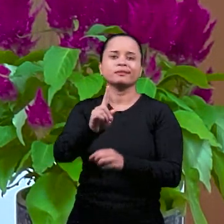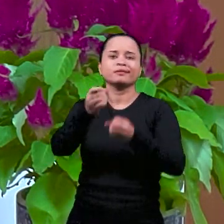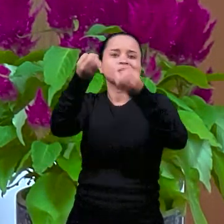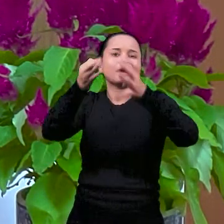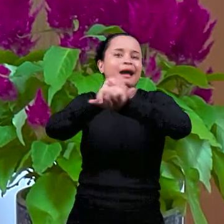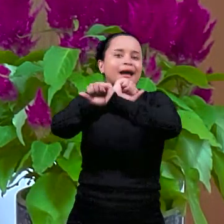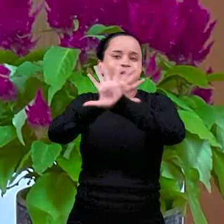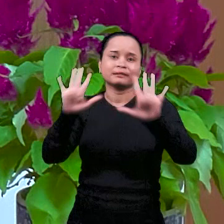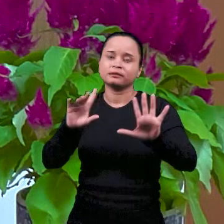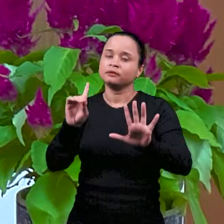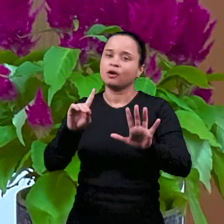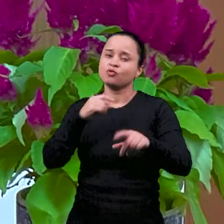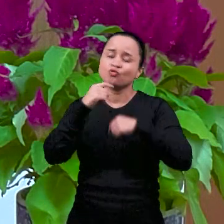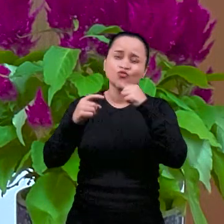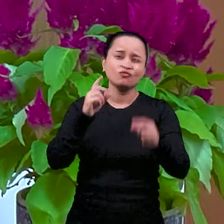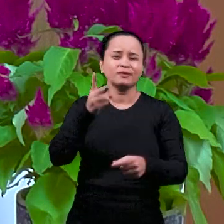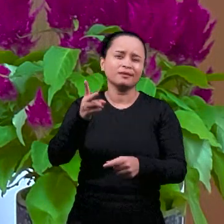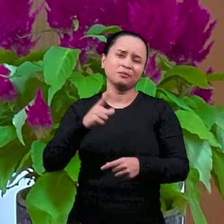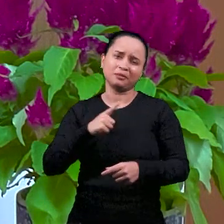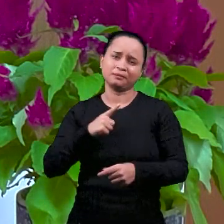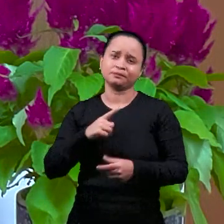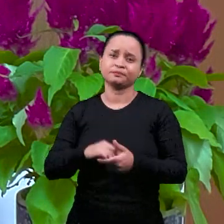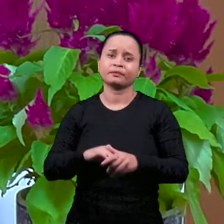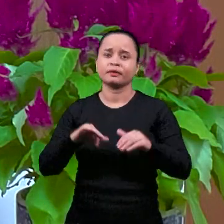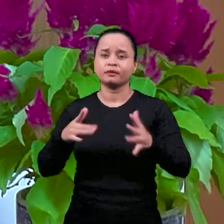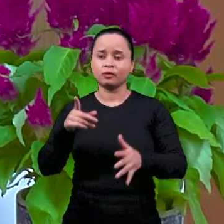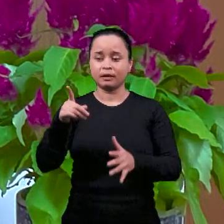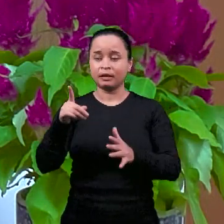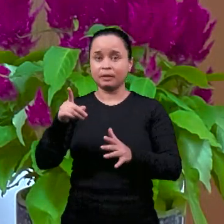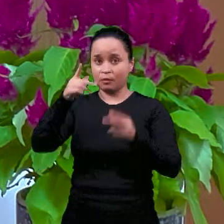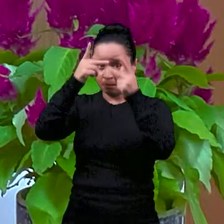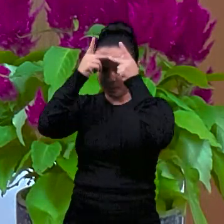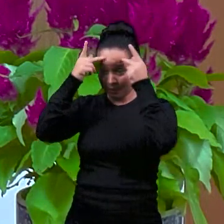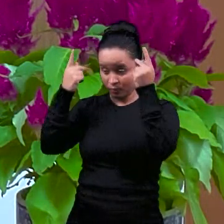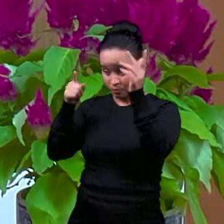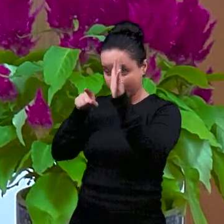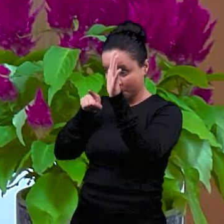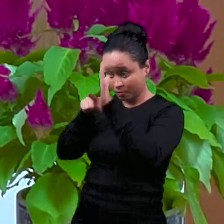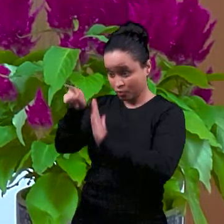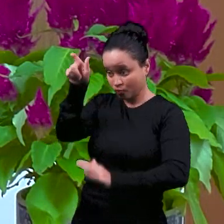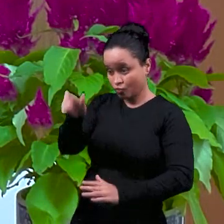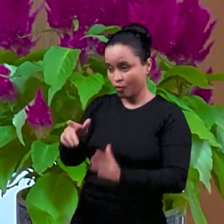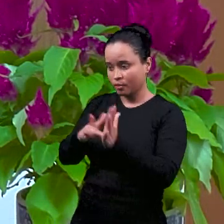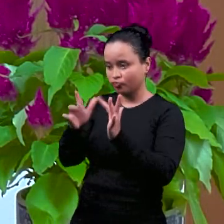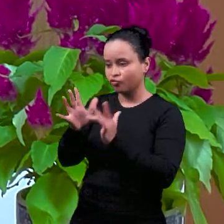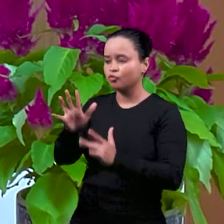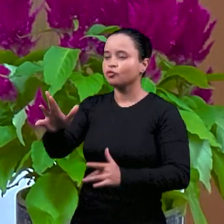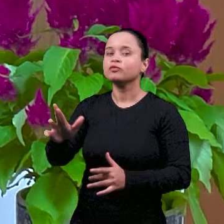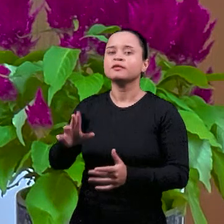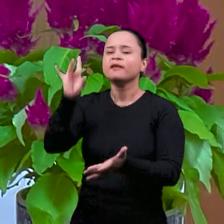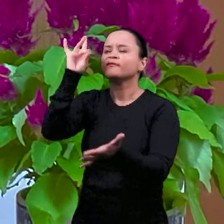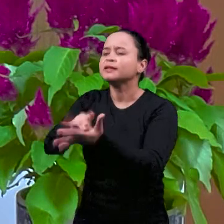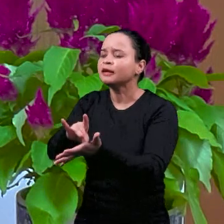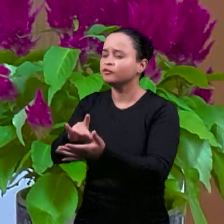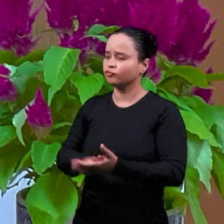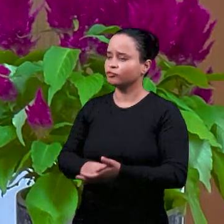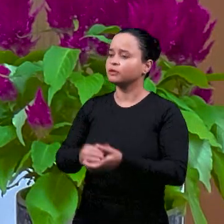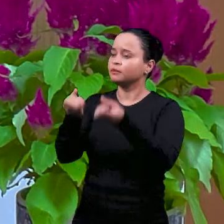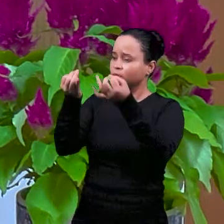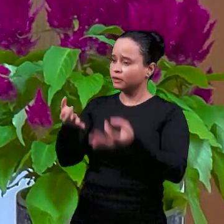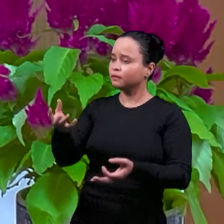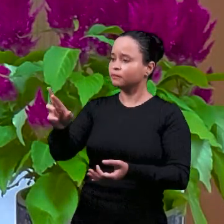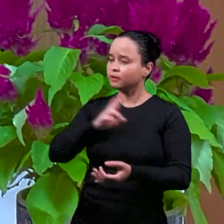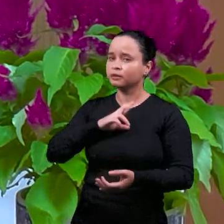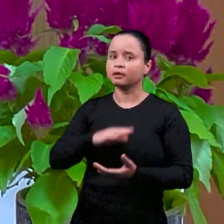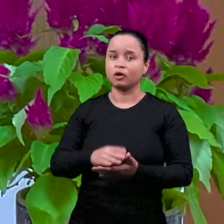И когда он обратился к Иисусу и спросил, чтобы Иисус